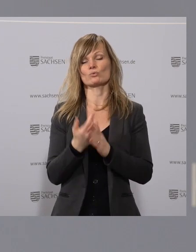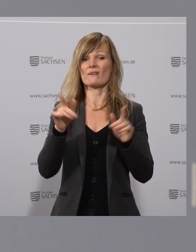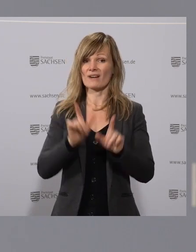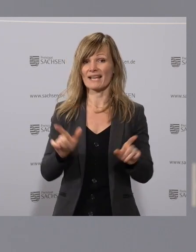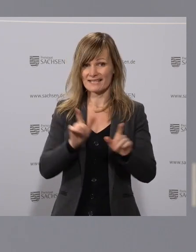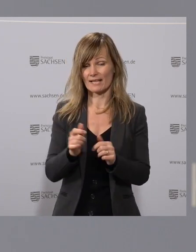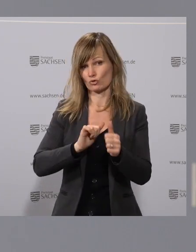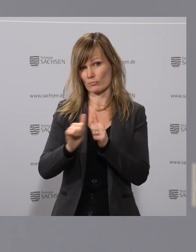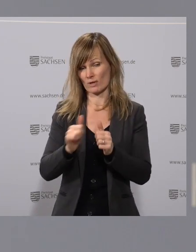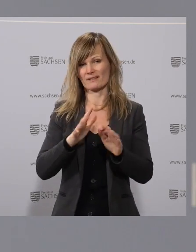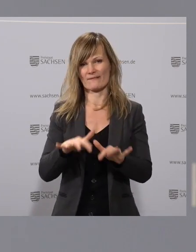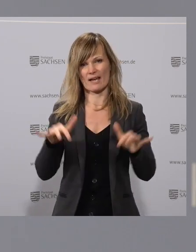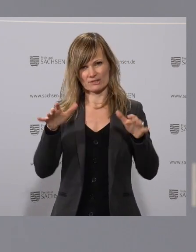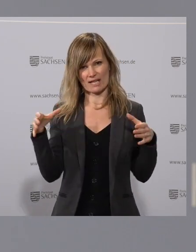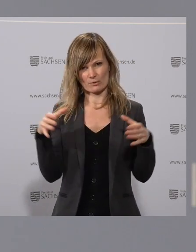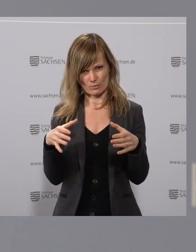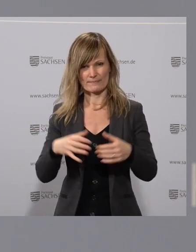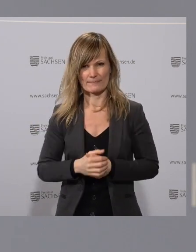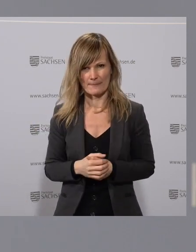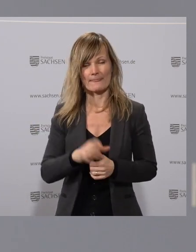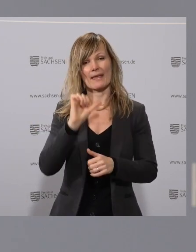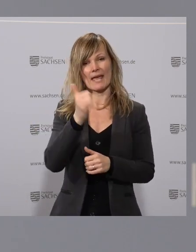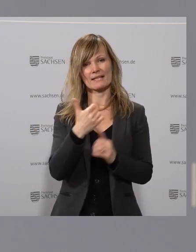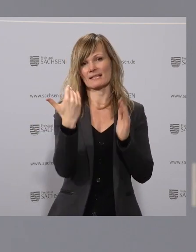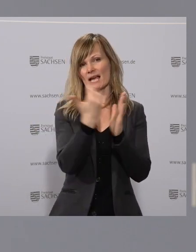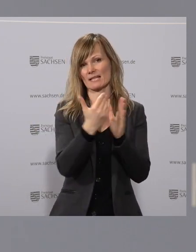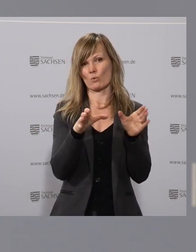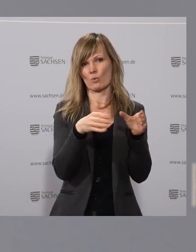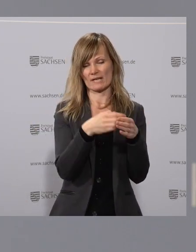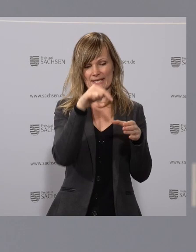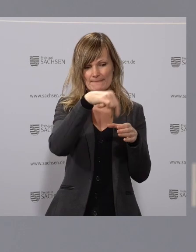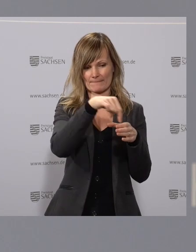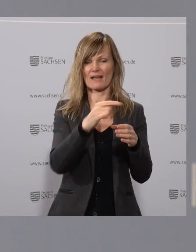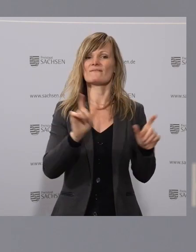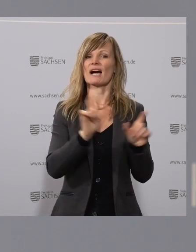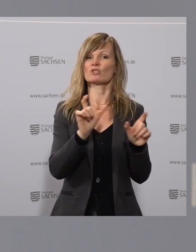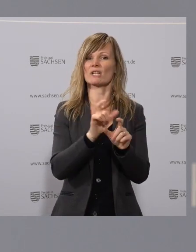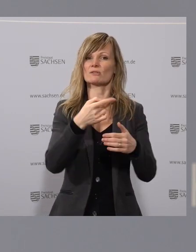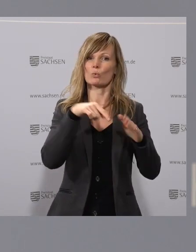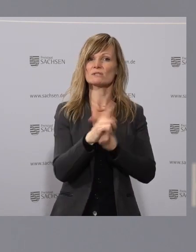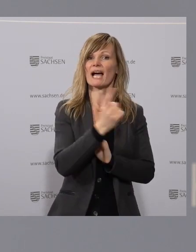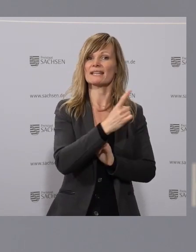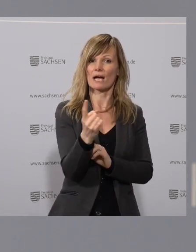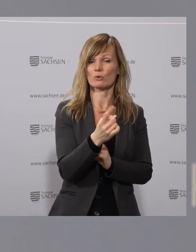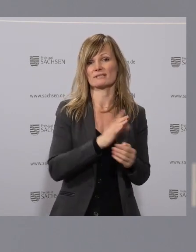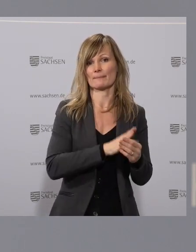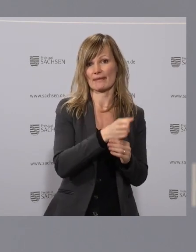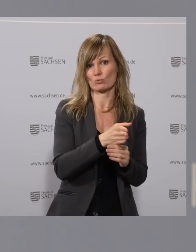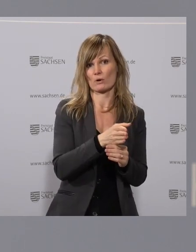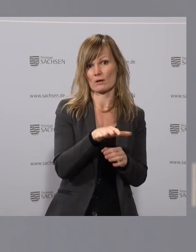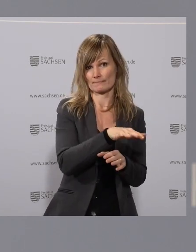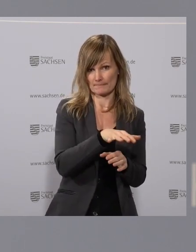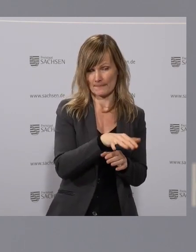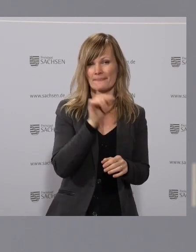Freizeit und Sportveranstaltungen. Die erste Kategorie sind die Veranstaltungen unter 1000 Besuchern.